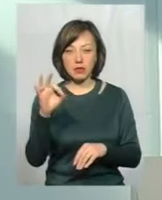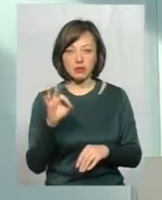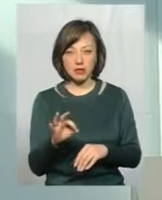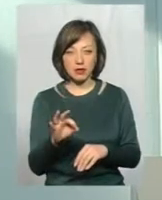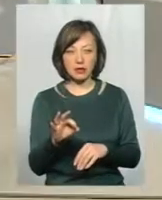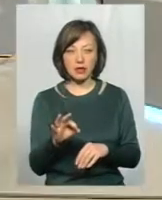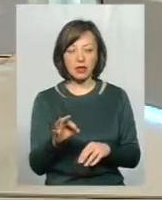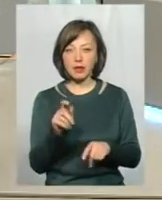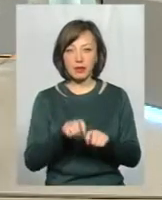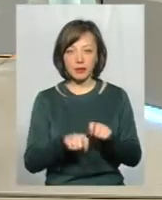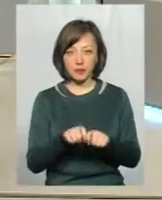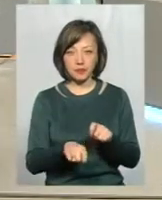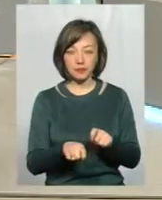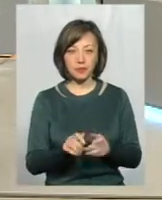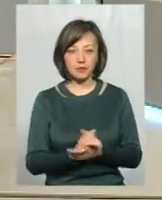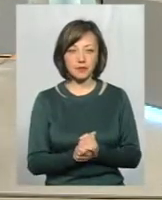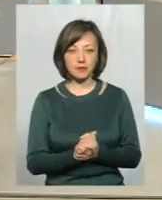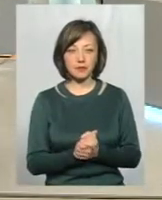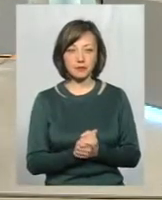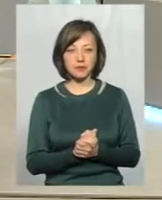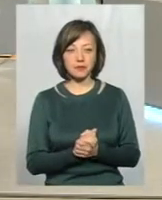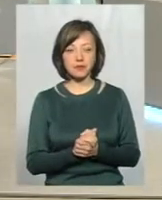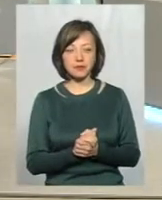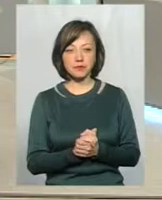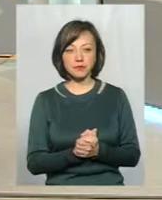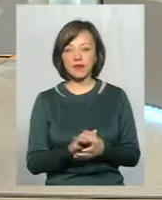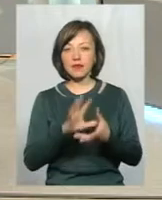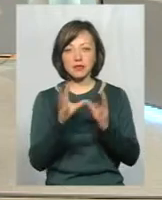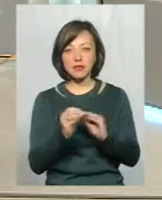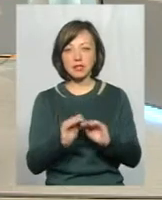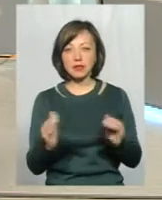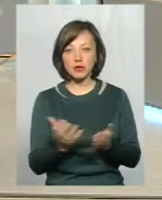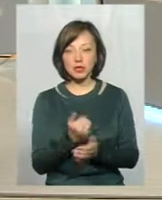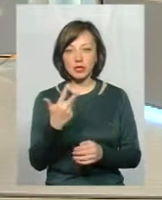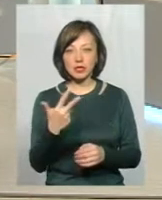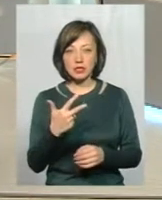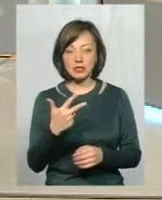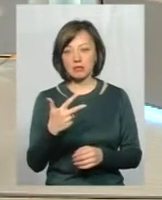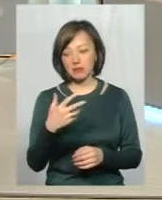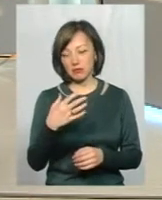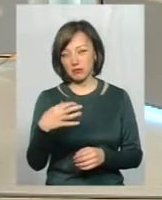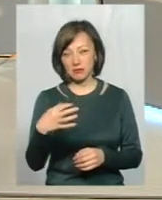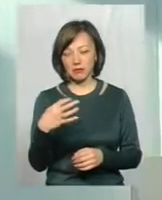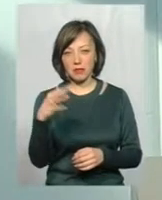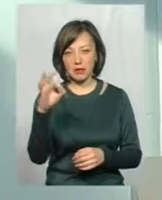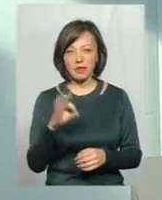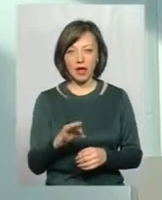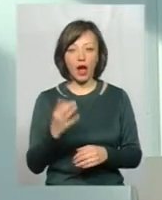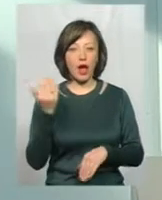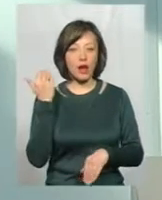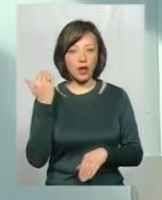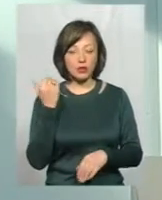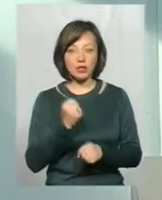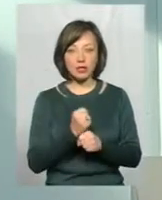Тих дітей вже знаходяться в групі ризку? Так, взагалі всіх дітей 30% А якщо ми раніше